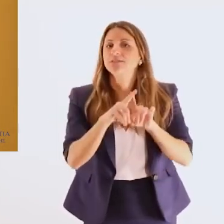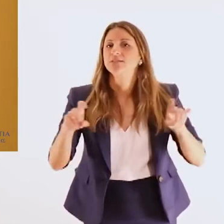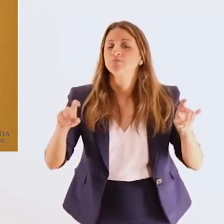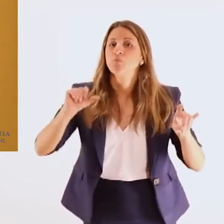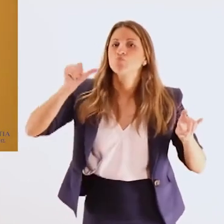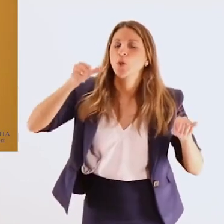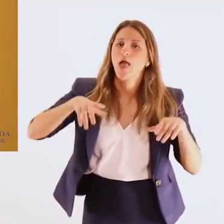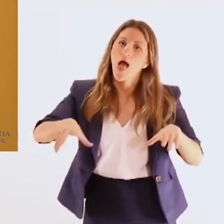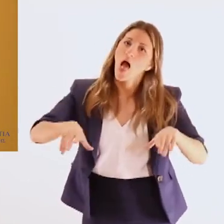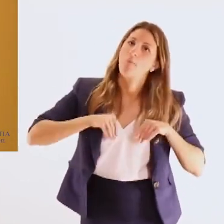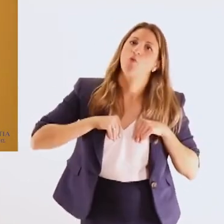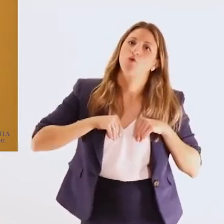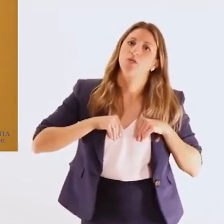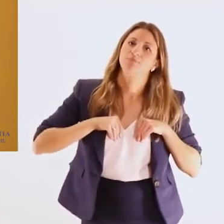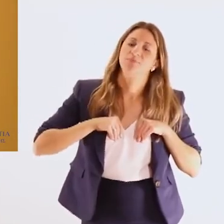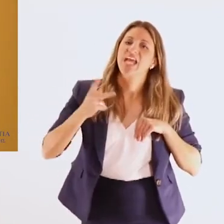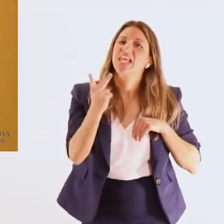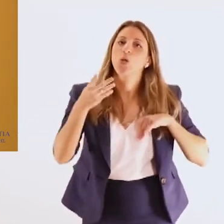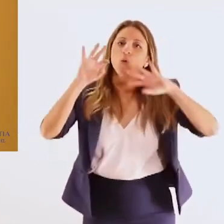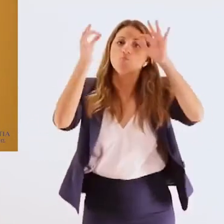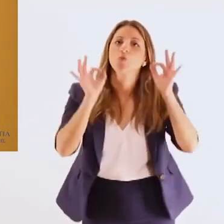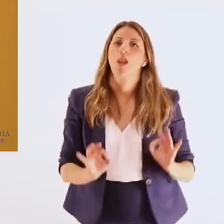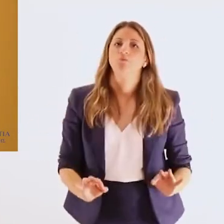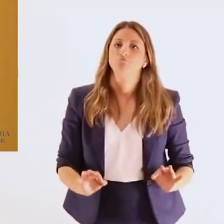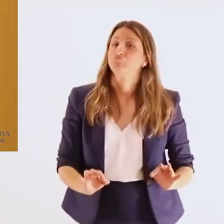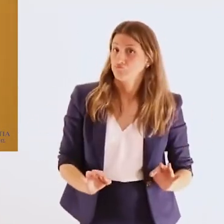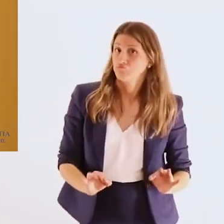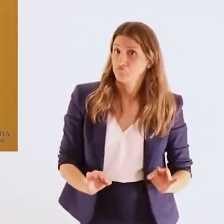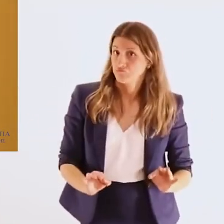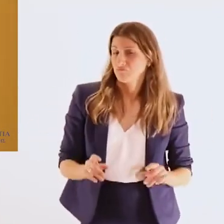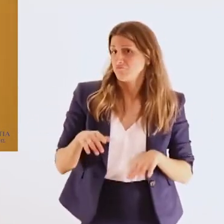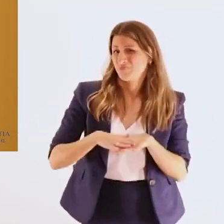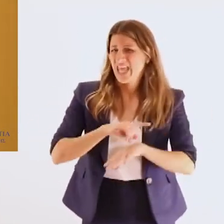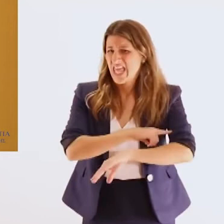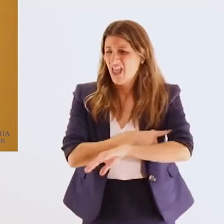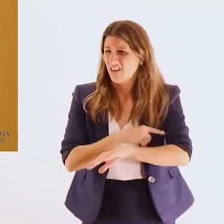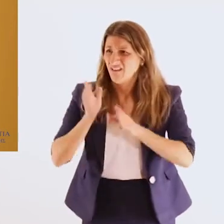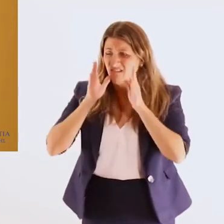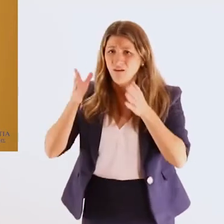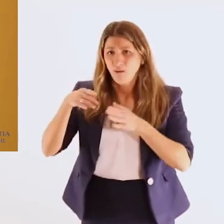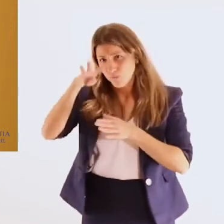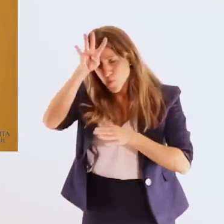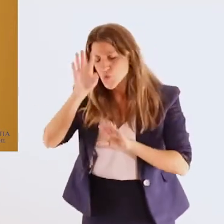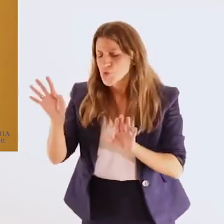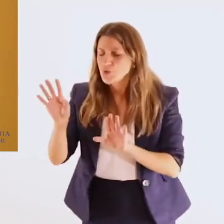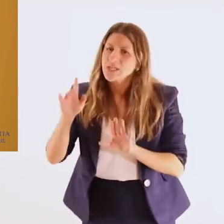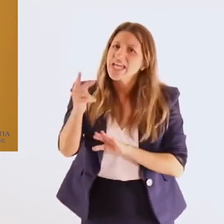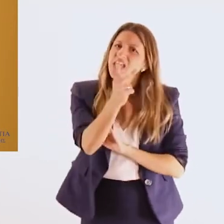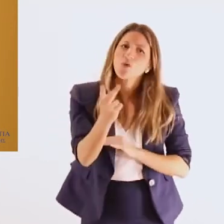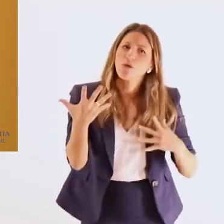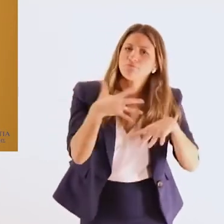κοινωνικού μοντέλου προσέγγισης αναπηρίας δεύτερον στην αποδοχή της βασικής έννοιας της αυτόνομης διαβίωσης